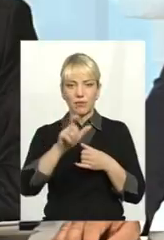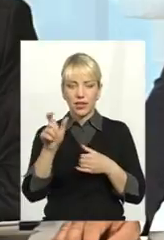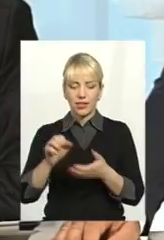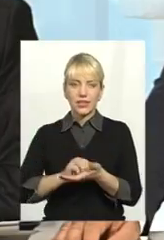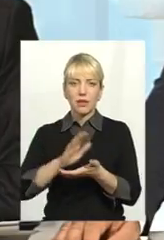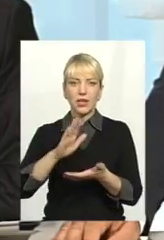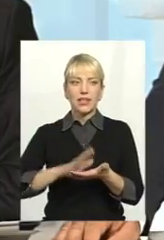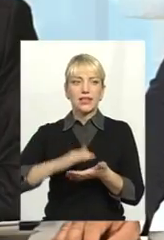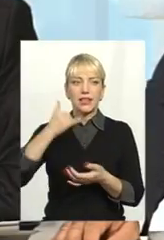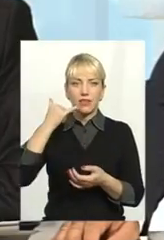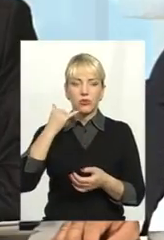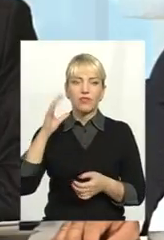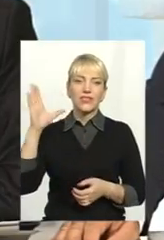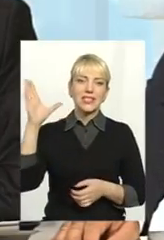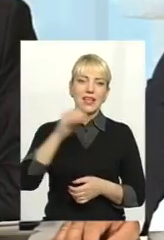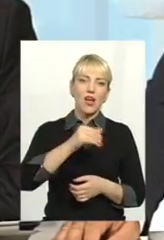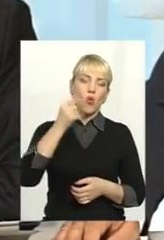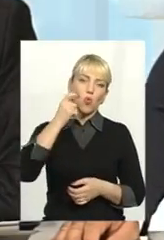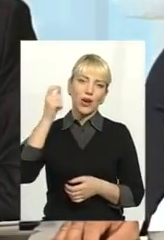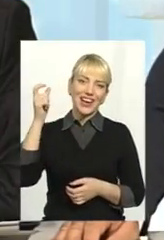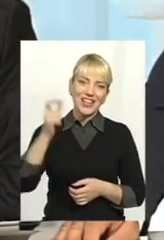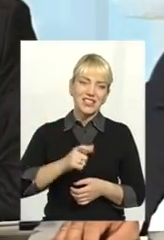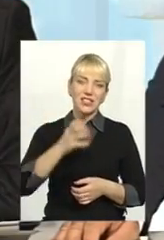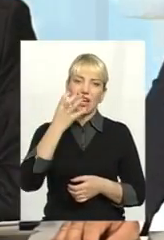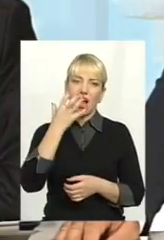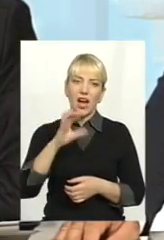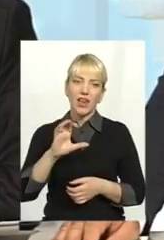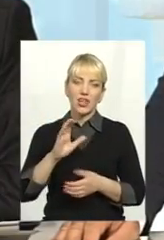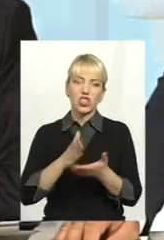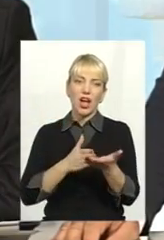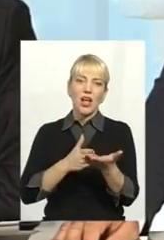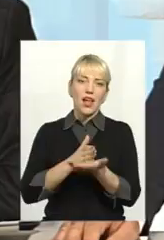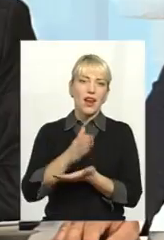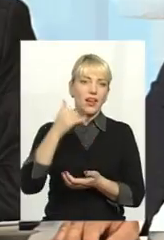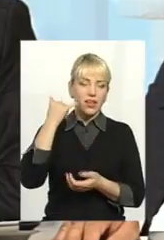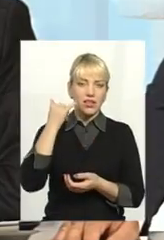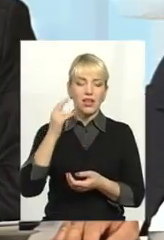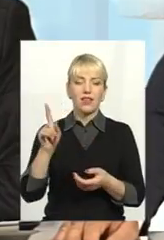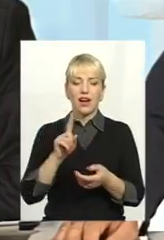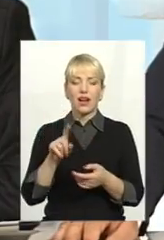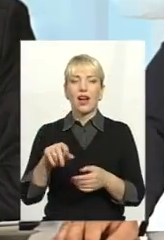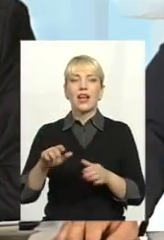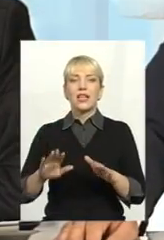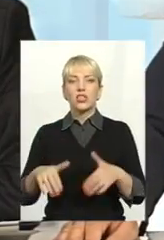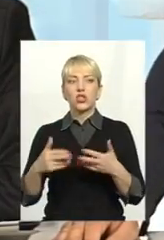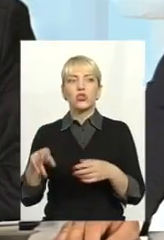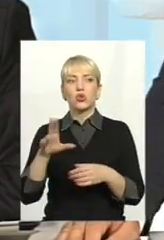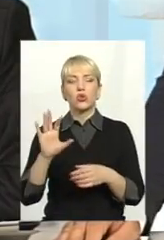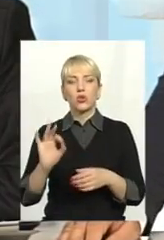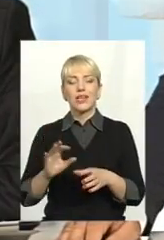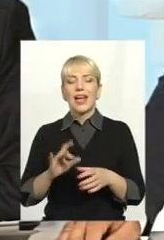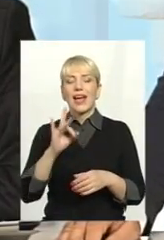всеукраїнської горячої лінії, яка ініційована нашою партією щодо рейдерського захоплення землі.